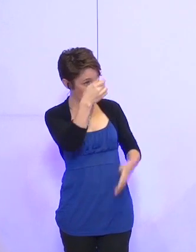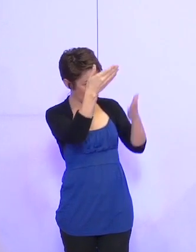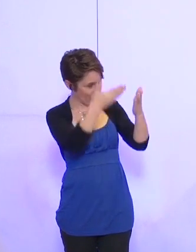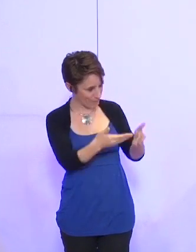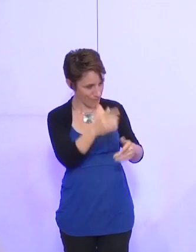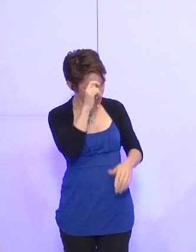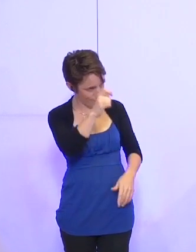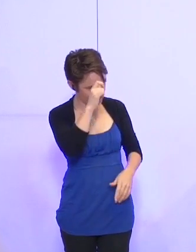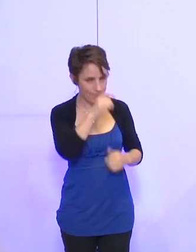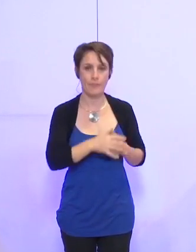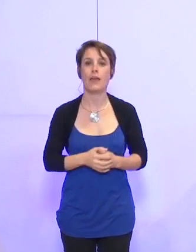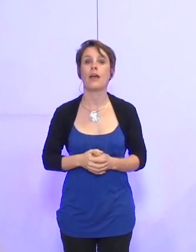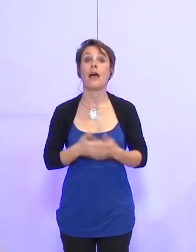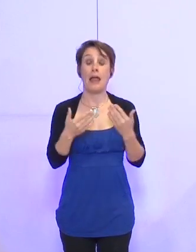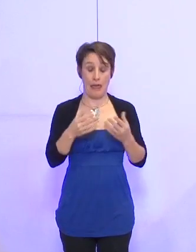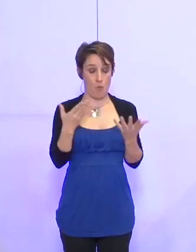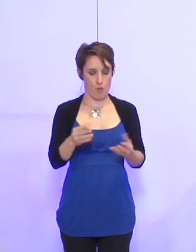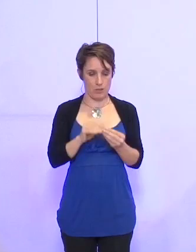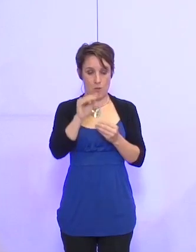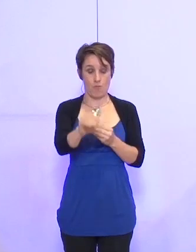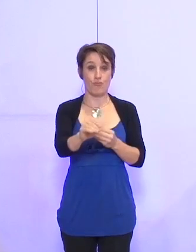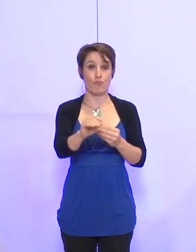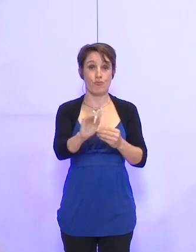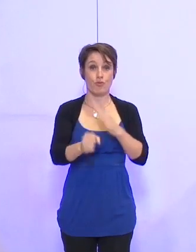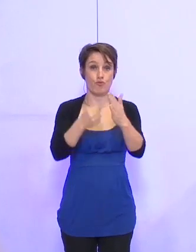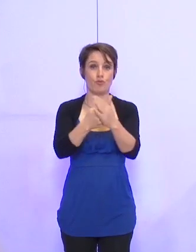Là, on repart que jusqu'au mois de juin 2015.